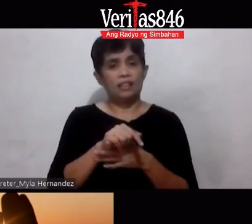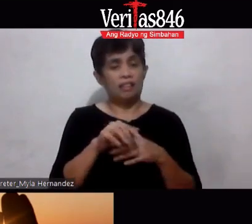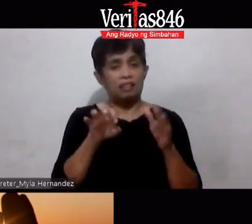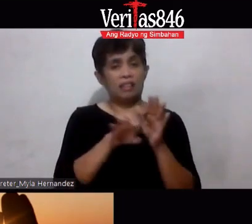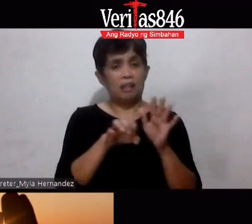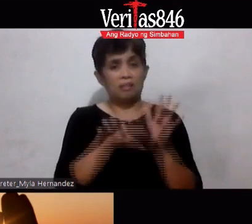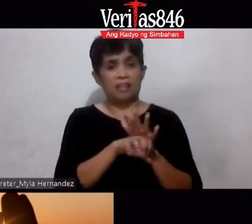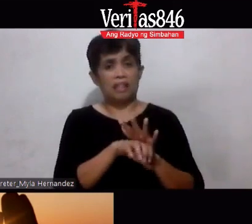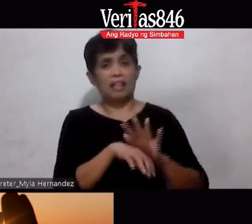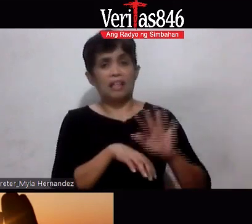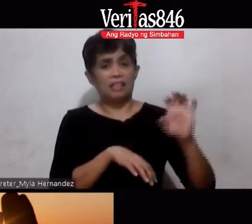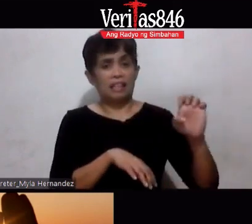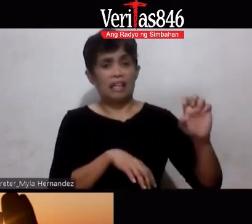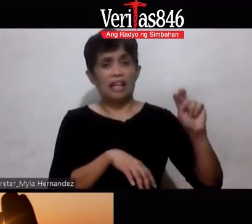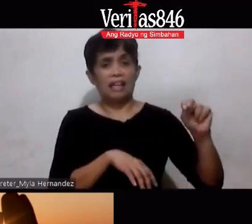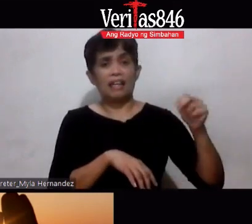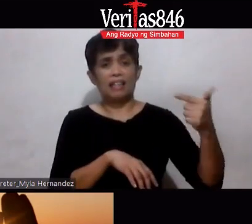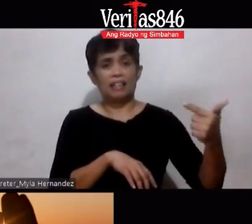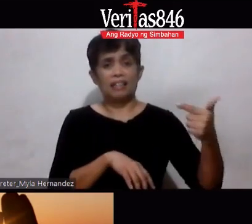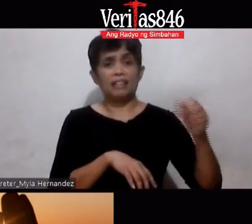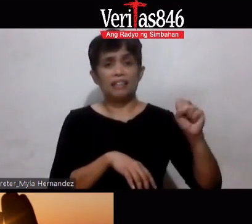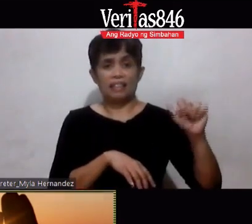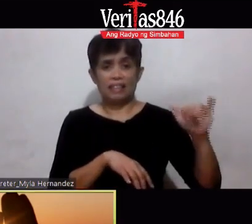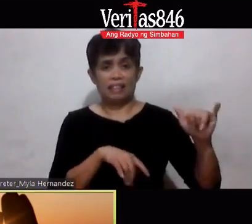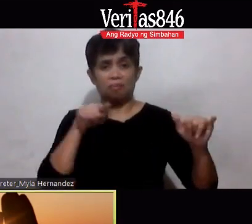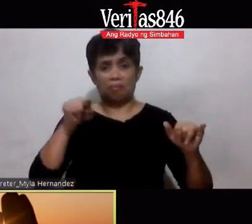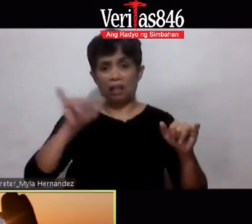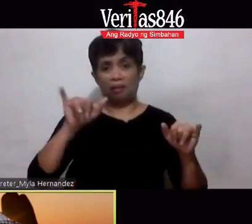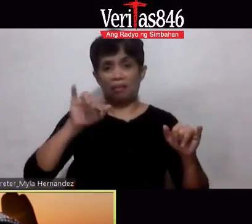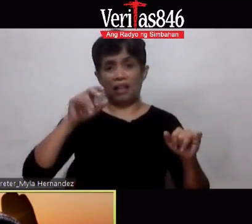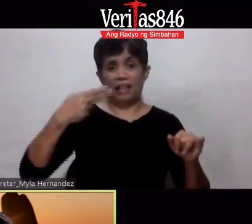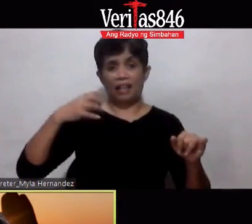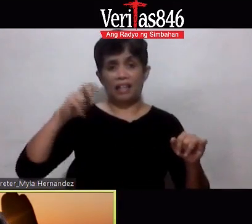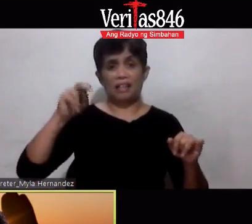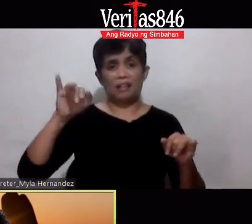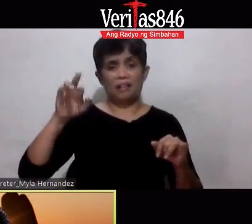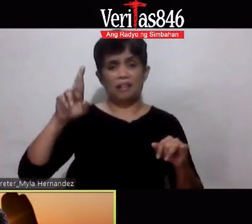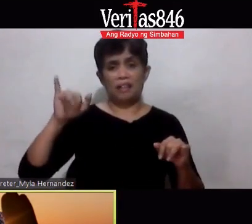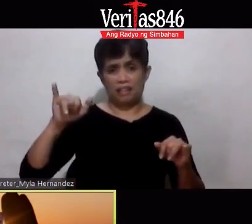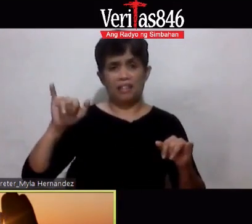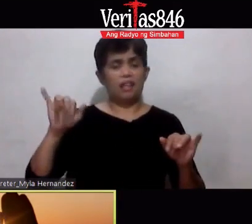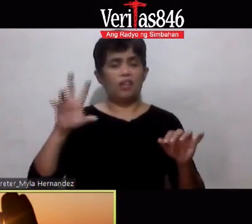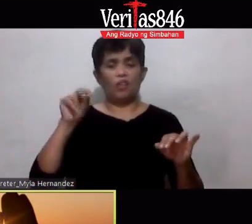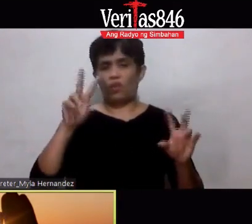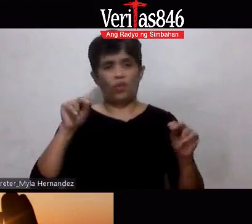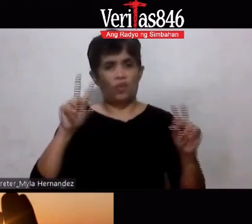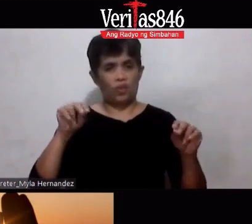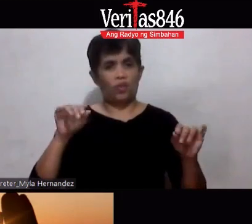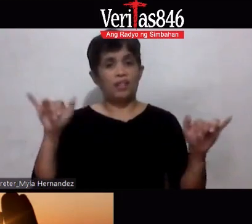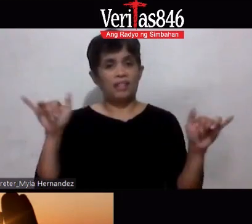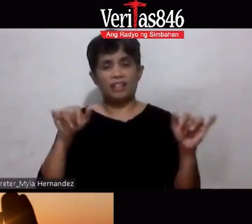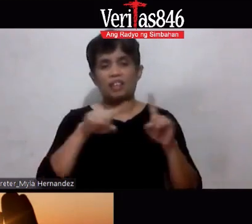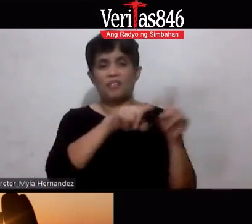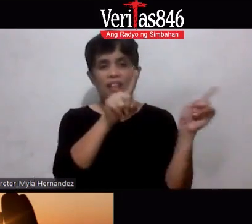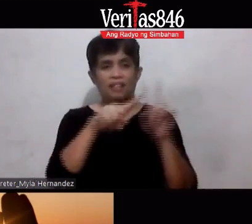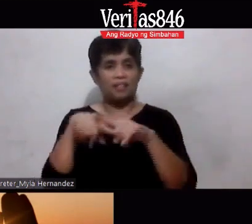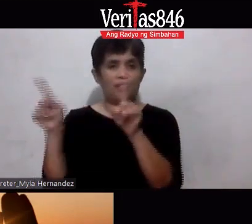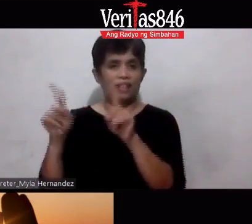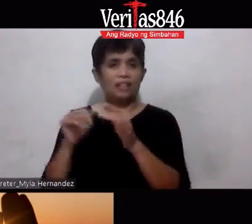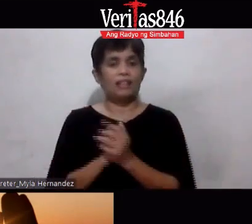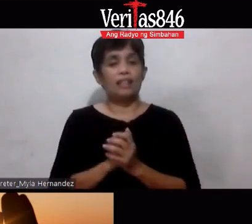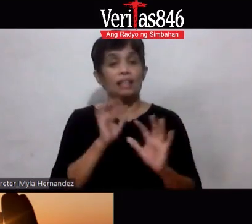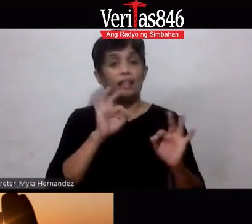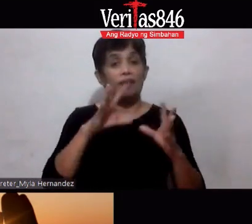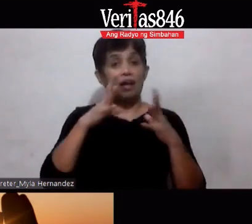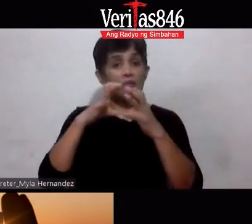si Engsi ay si Engsi si Henry ay si Henry di ba so yung Ampalaya Plus kung hindi